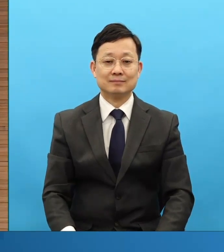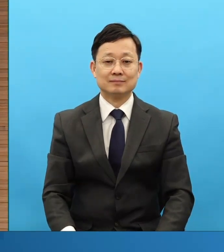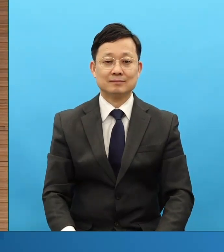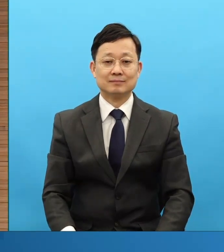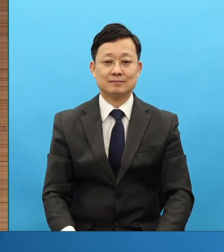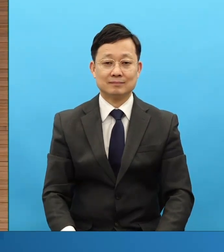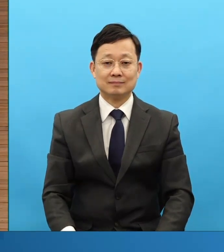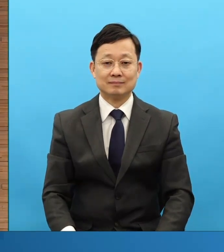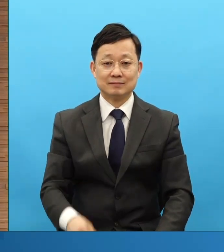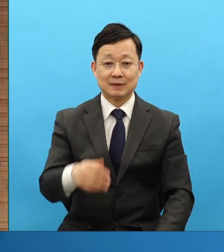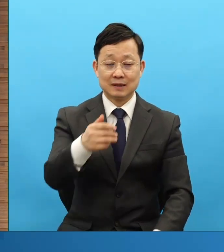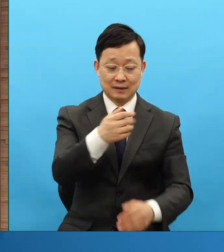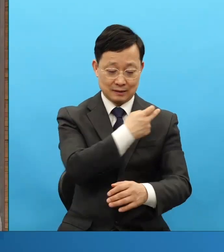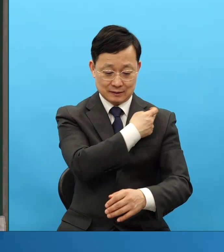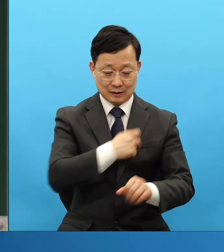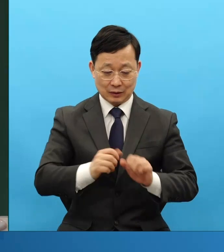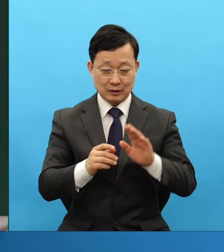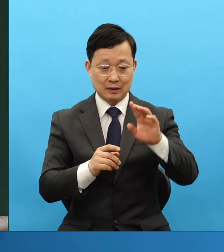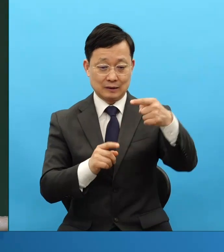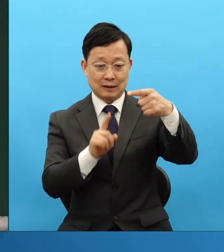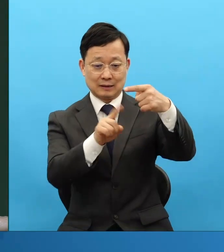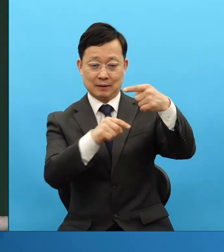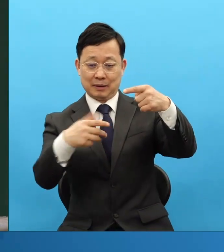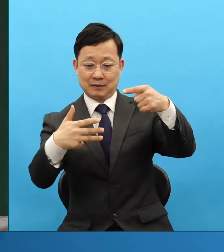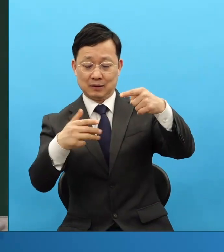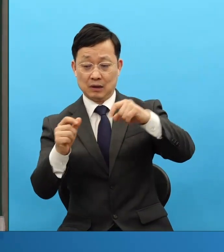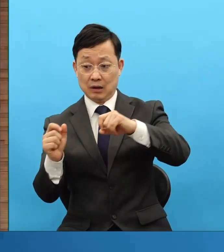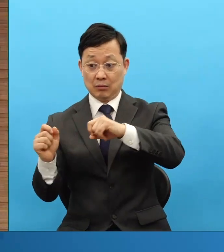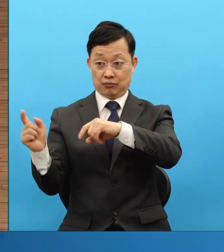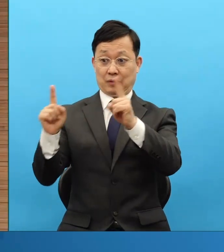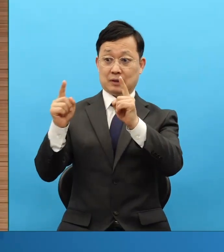부활하신 그리스도께서 마지막 메시지입니다.